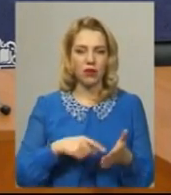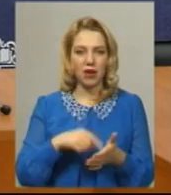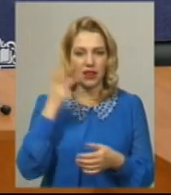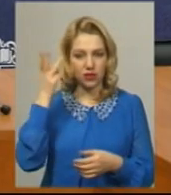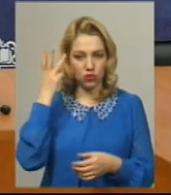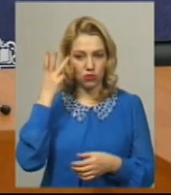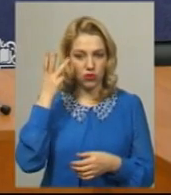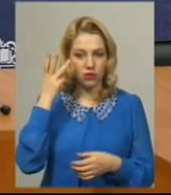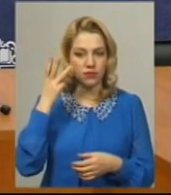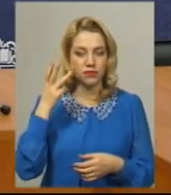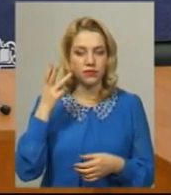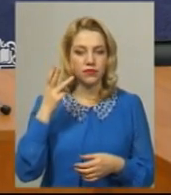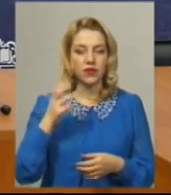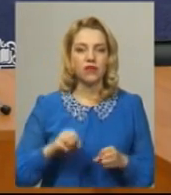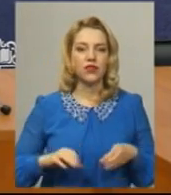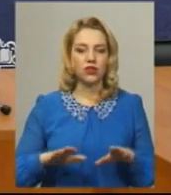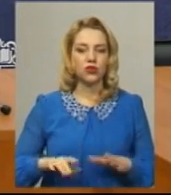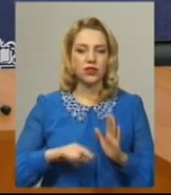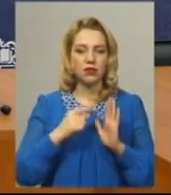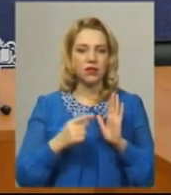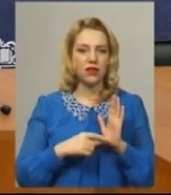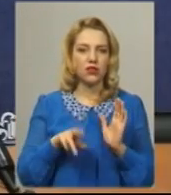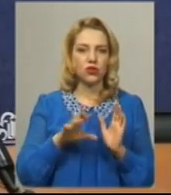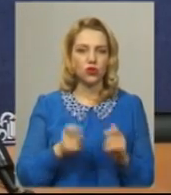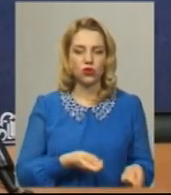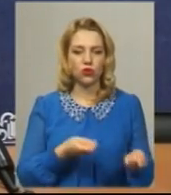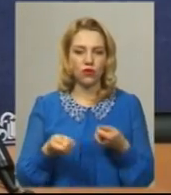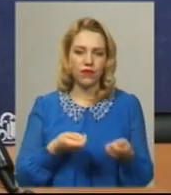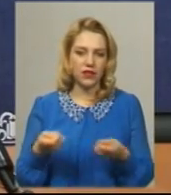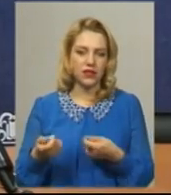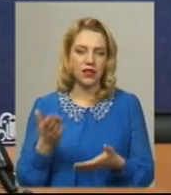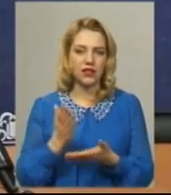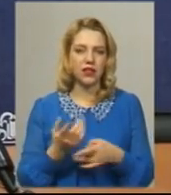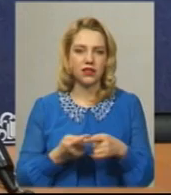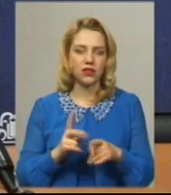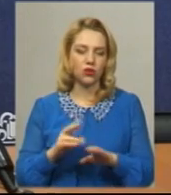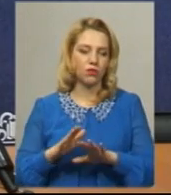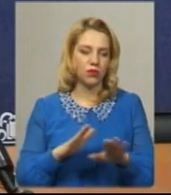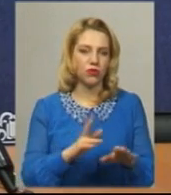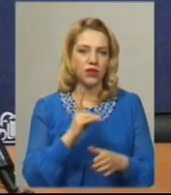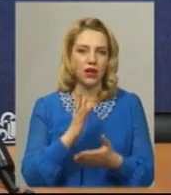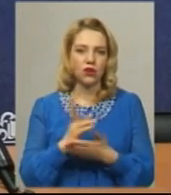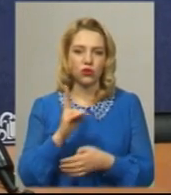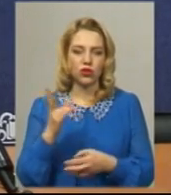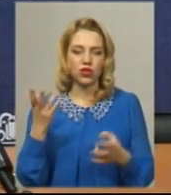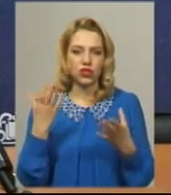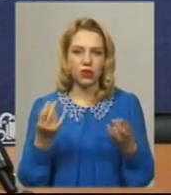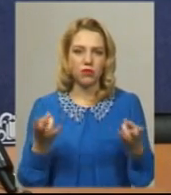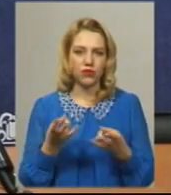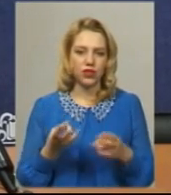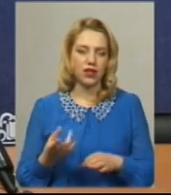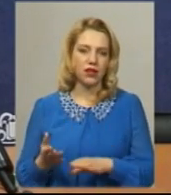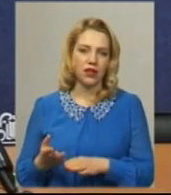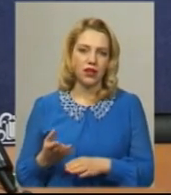вирішується питання щодо їх довезення. Є вже ті, які прибули, є такі, що ще мають прибувати,